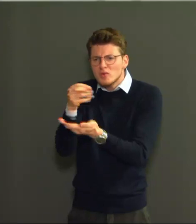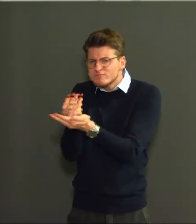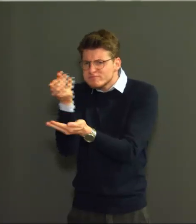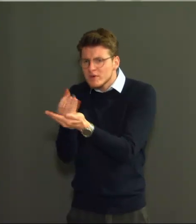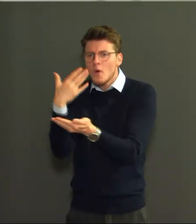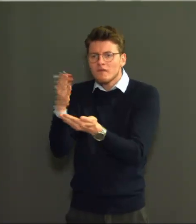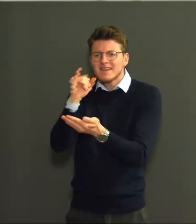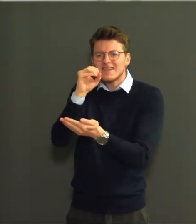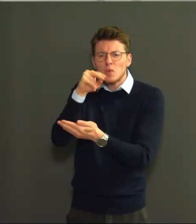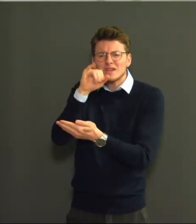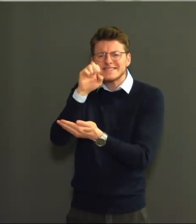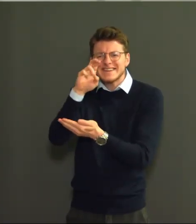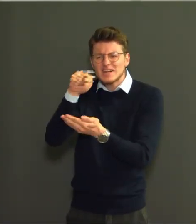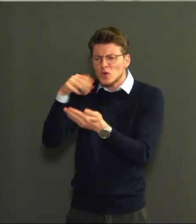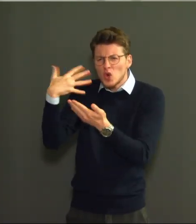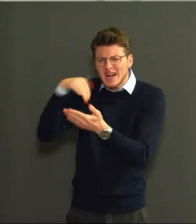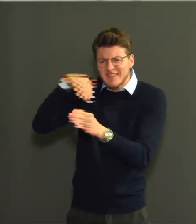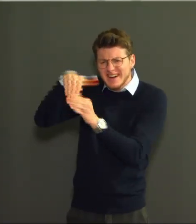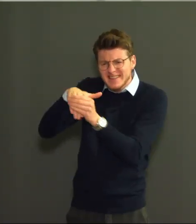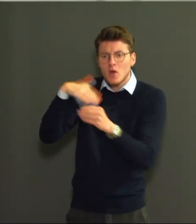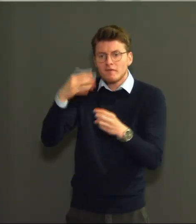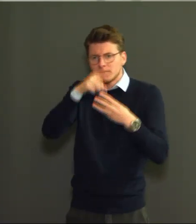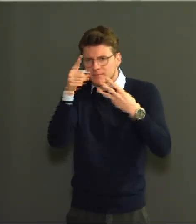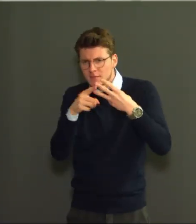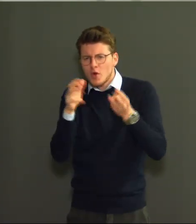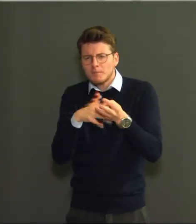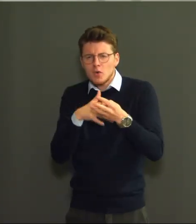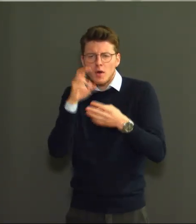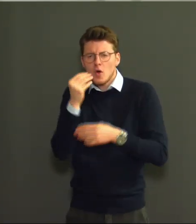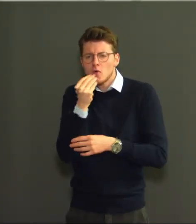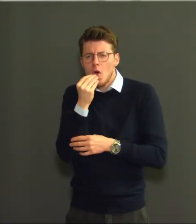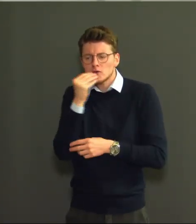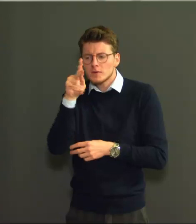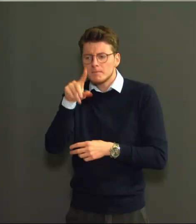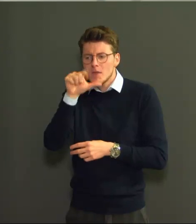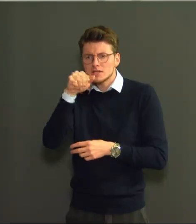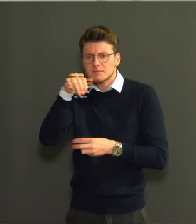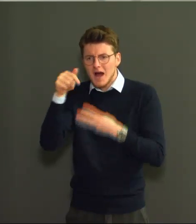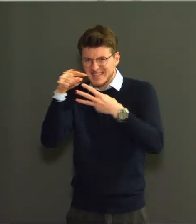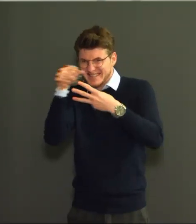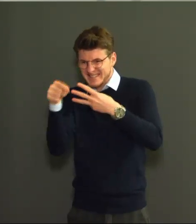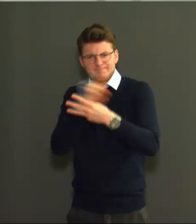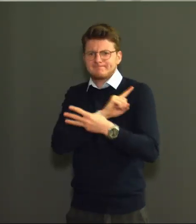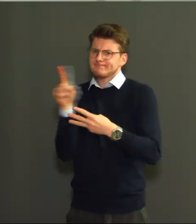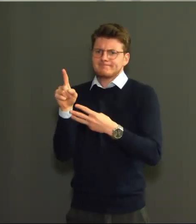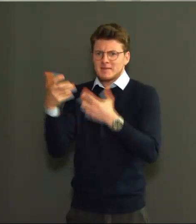Uitzonderingen zijn echter mogelijk als de doeltreffendheid en ongevaarlijkheid kunnen worden bewezen.